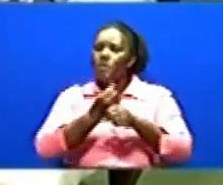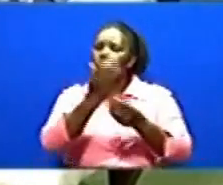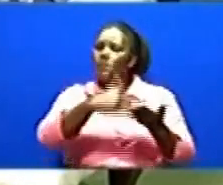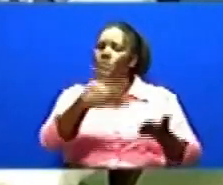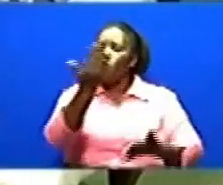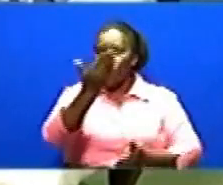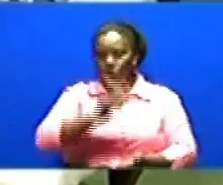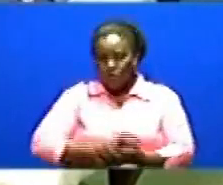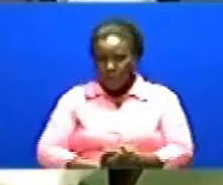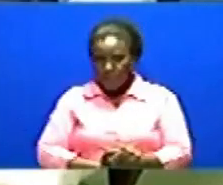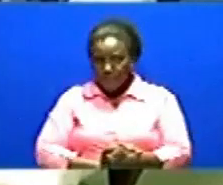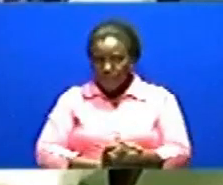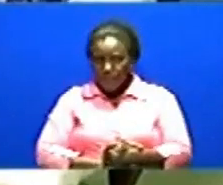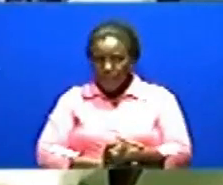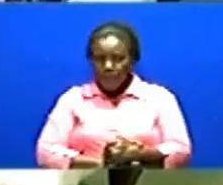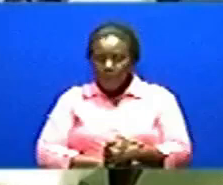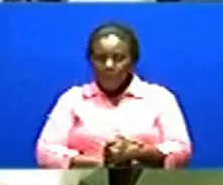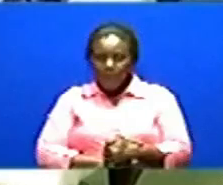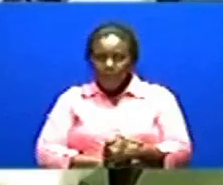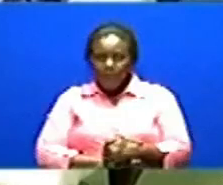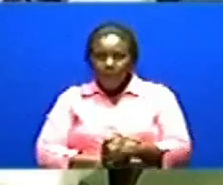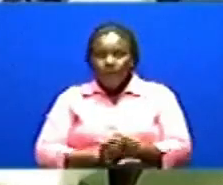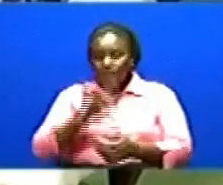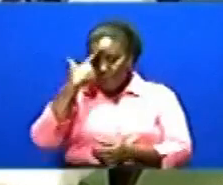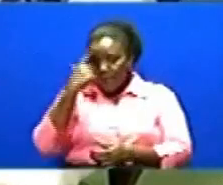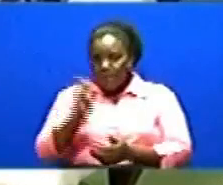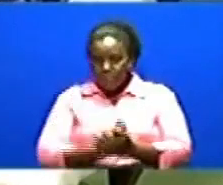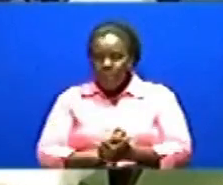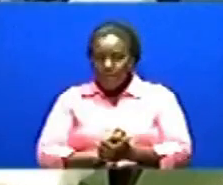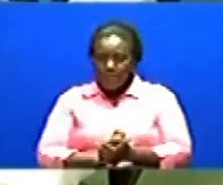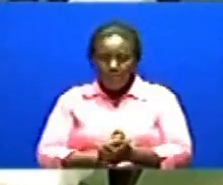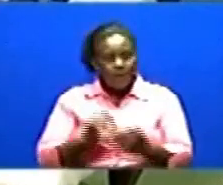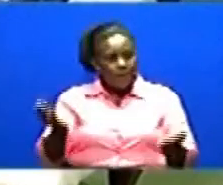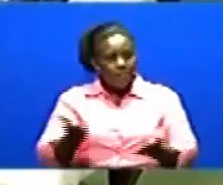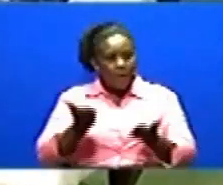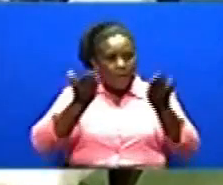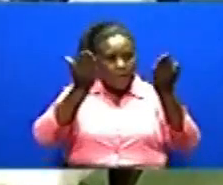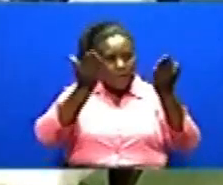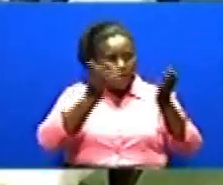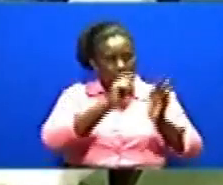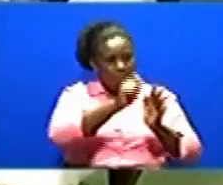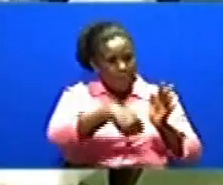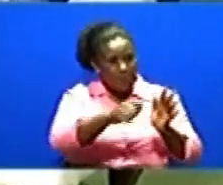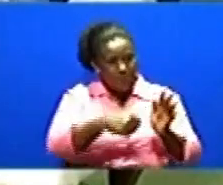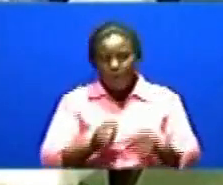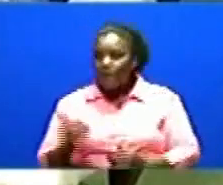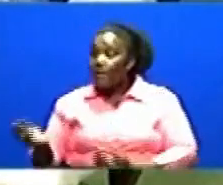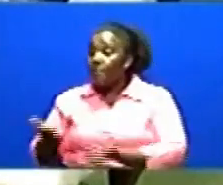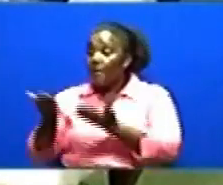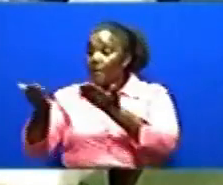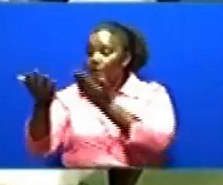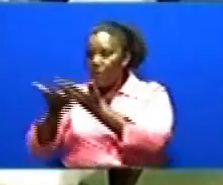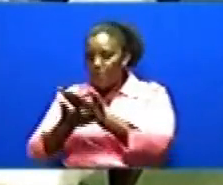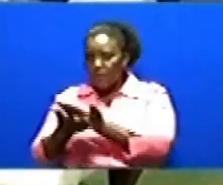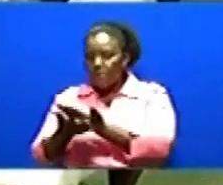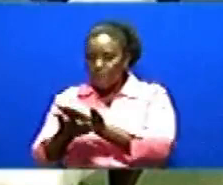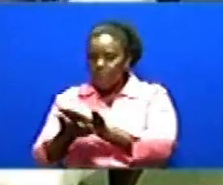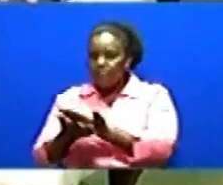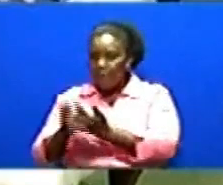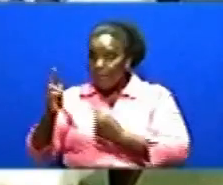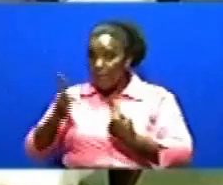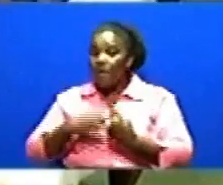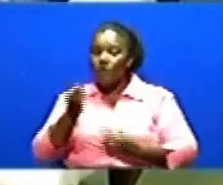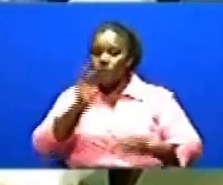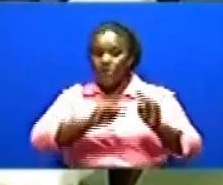Kwa nafikiri Katika maendeleo ya viwanda Katika maendeleo ya nchi Awa wanenda kuchangia kwa sabu kwa muli